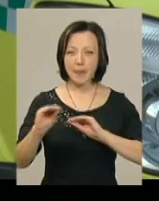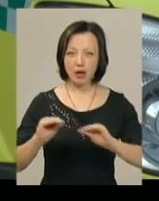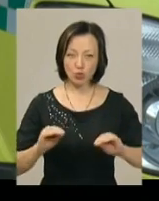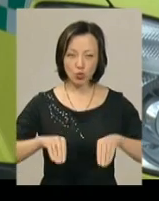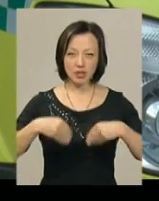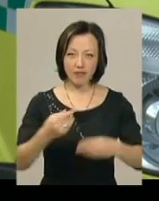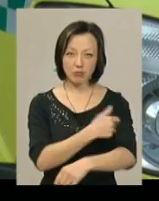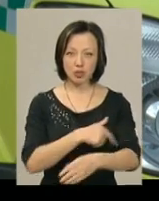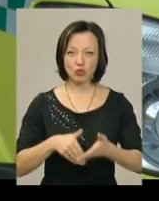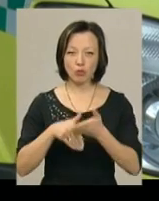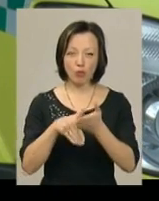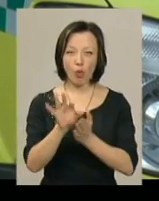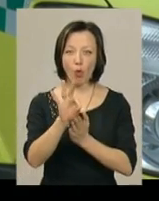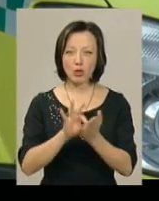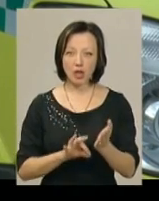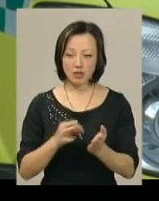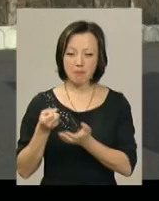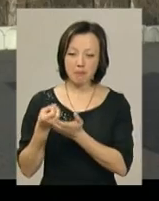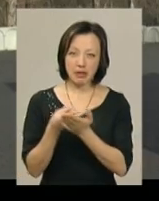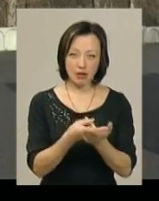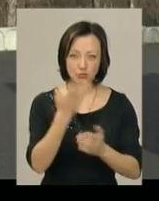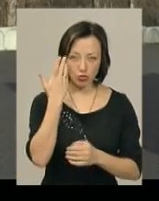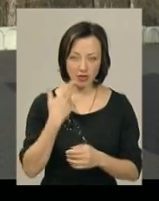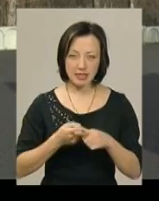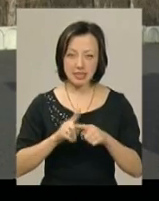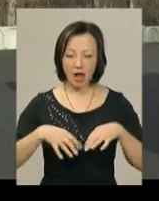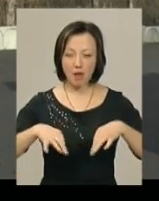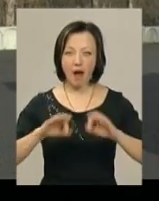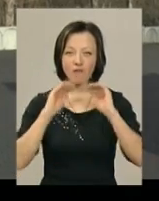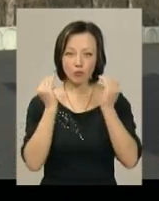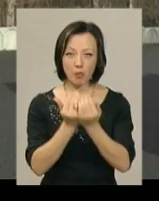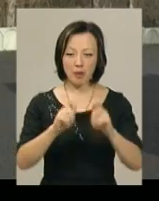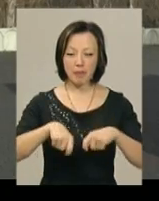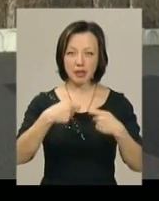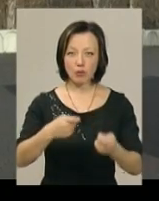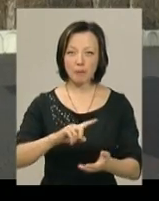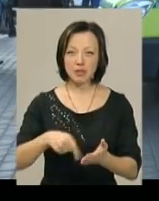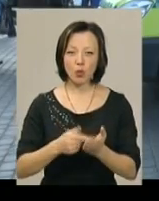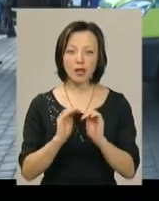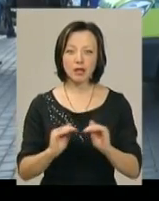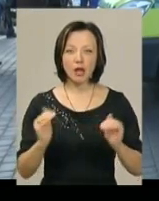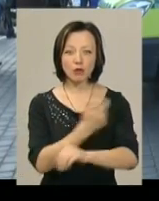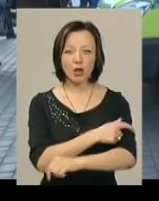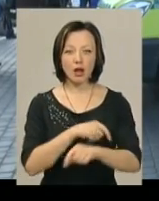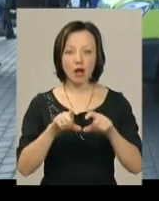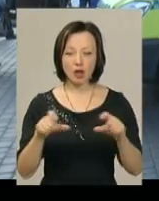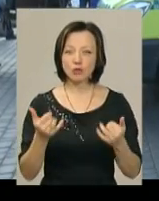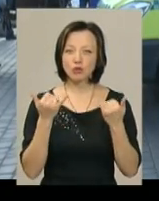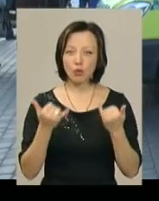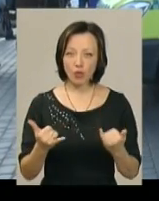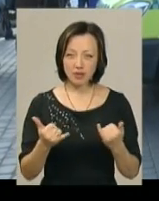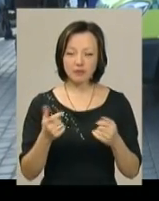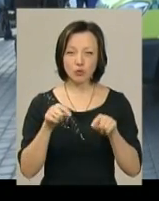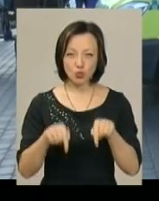надаватиме медичну допомогу одразу при транспортуванні. Цей реанімобіль нині передають до Хмельницької міської дитячої лікарні. До сьогодні у